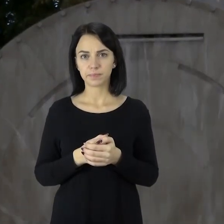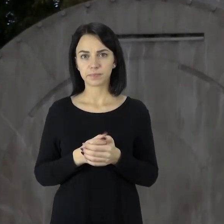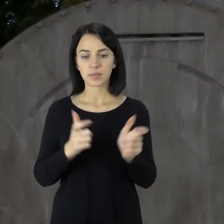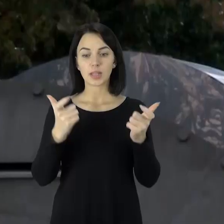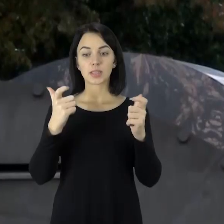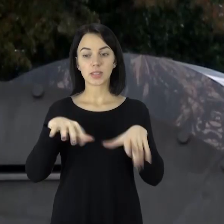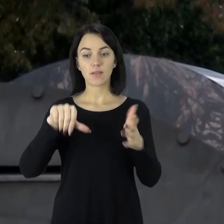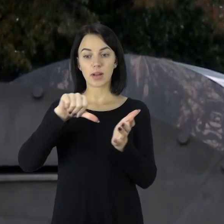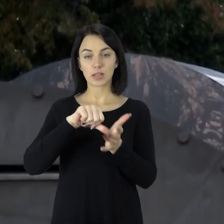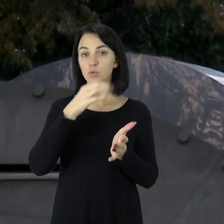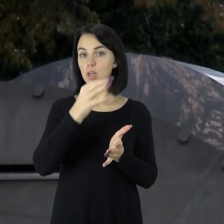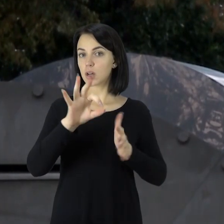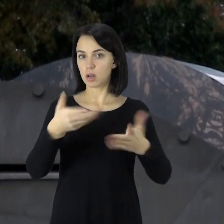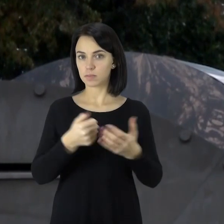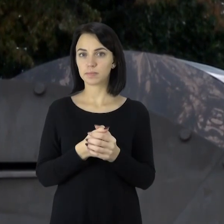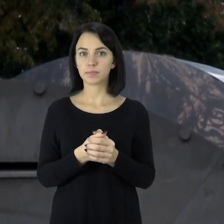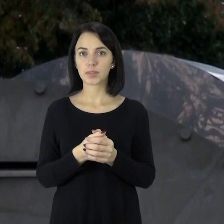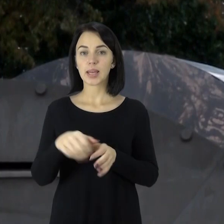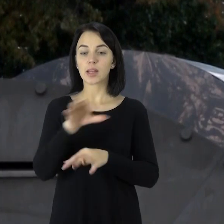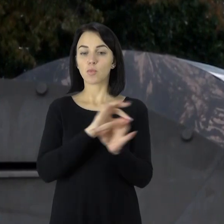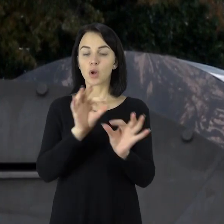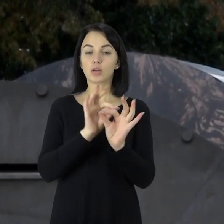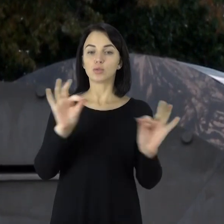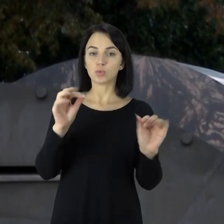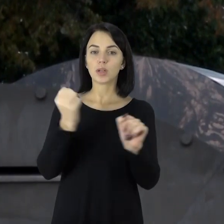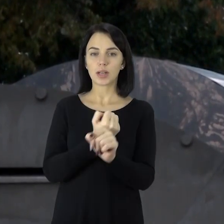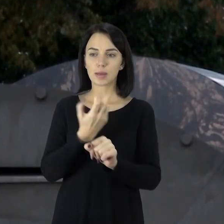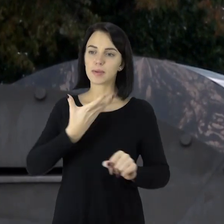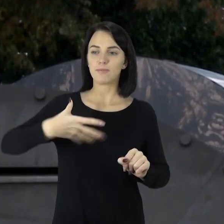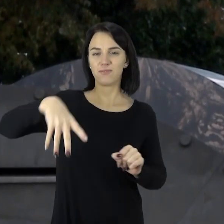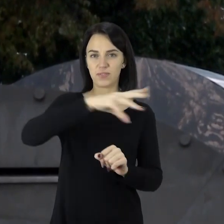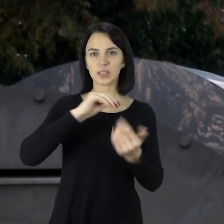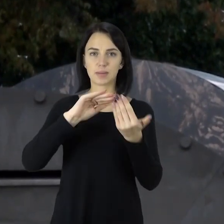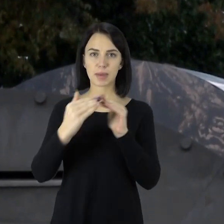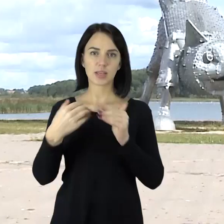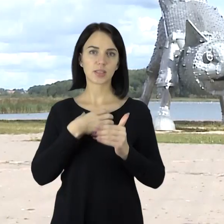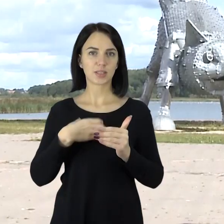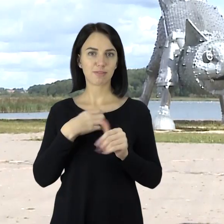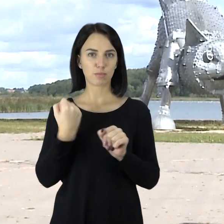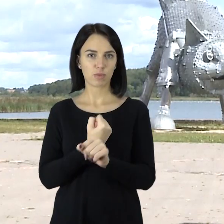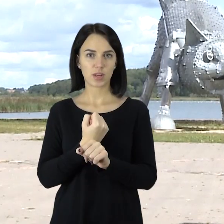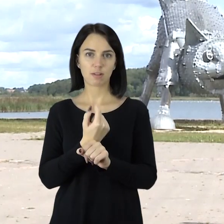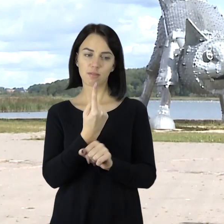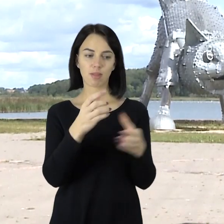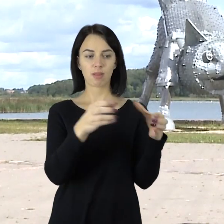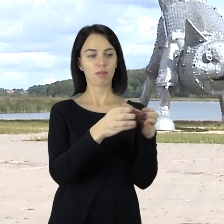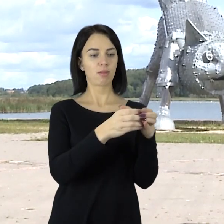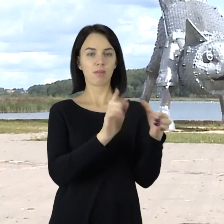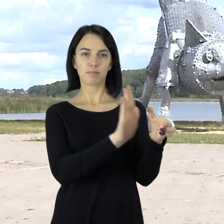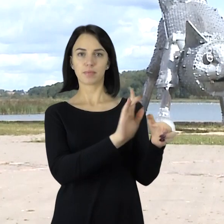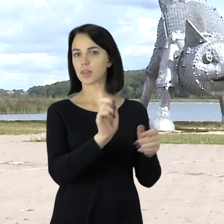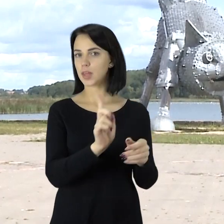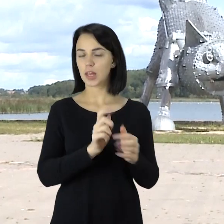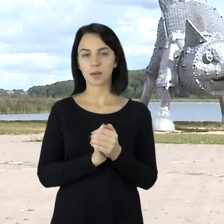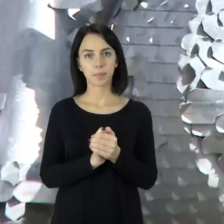Visgi savivaldybės atstovai pažymi, kad siūlomas projektas turėtų tarnauti visam miestui, o ne konkrečius menų interesams.